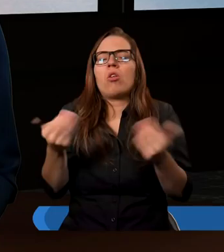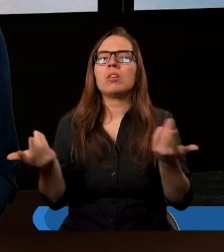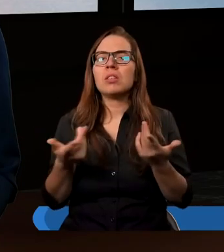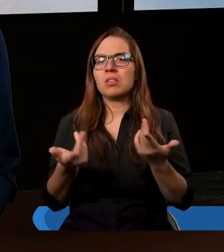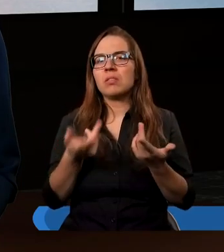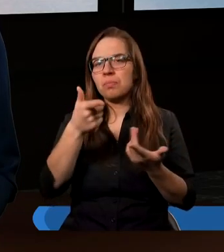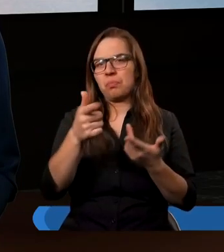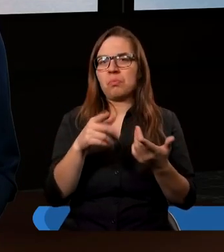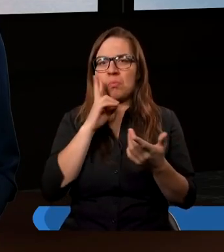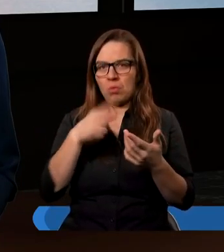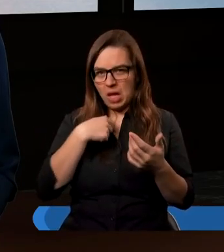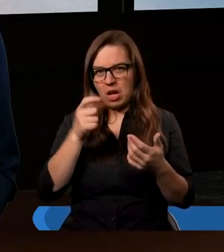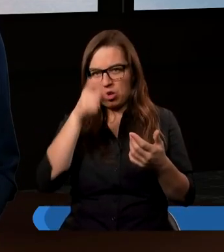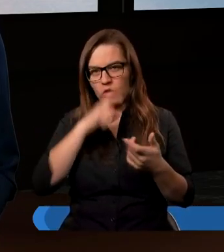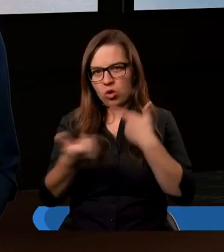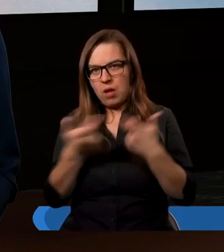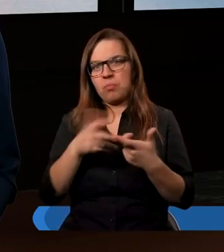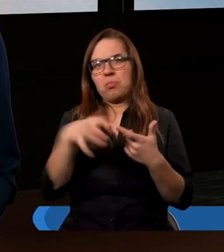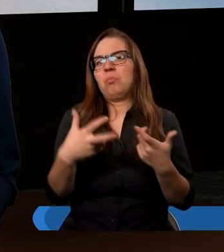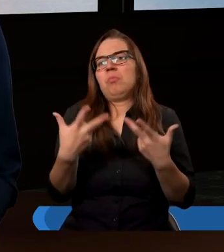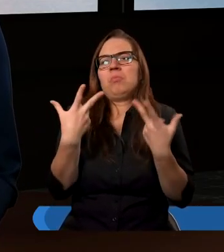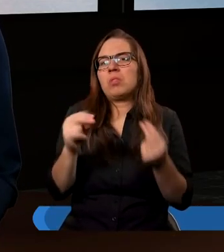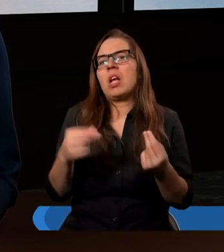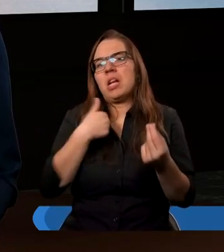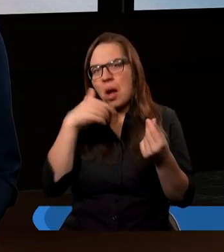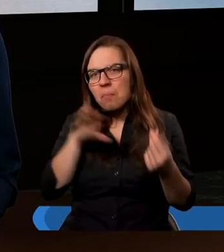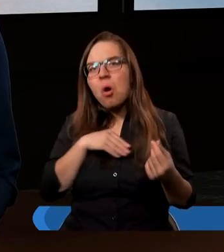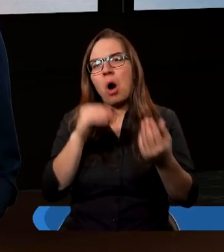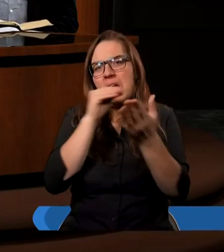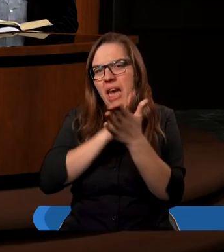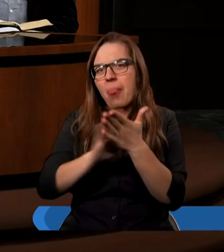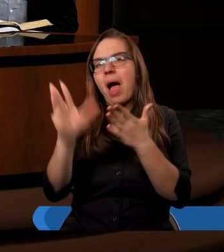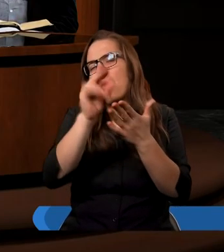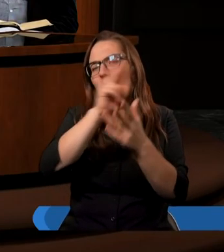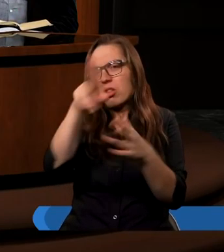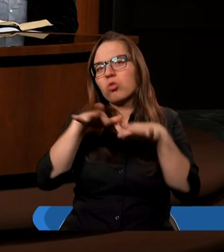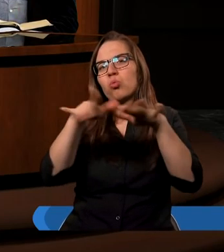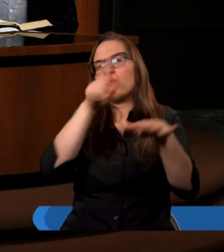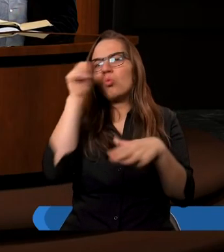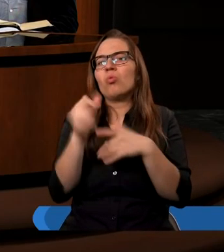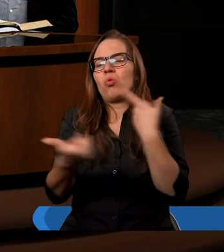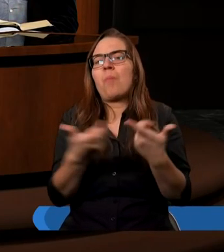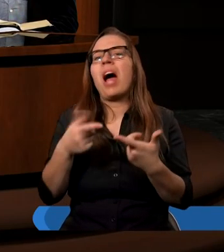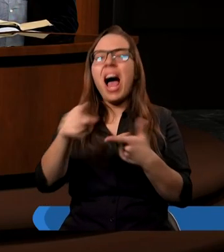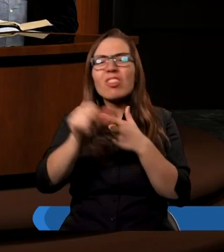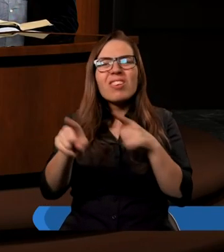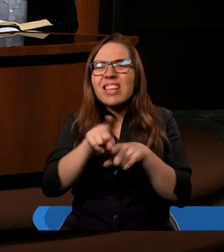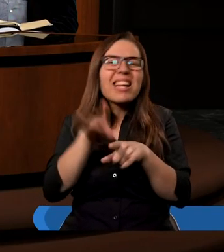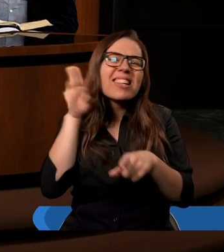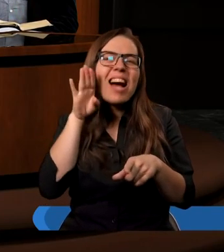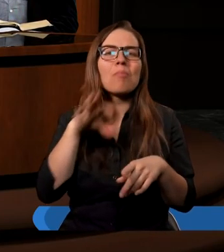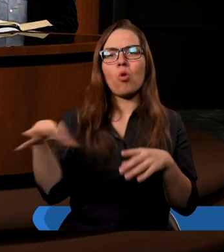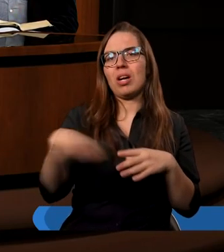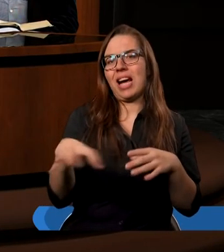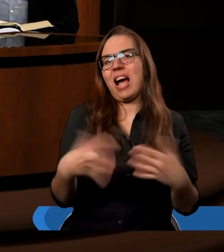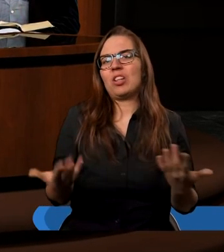są za drogie, a skoro są za drogie, to ja mogę sobie to za darmo z internetu ściągnąć. To jest kradzież. Taka sama jak wiele innych.